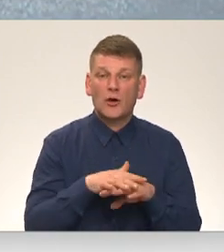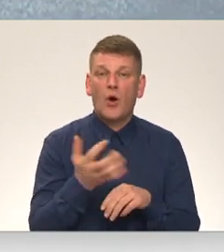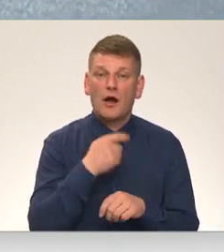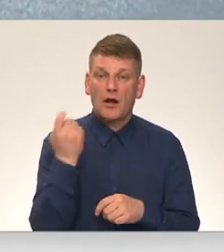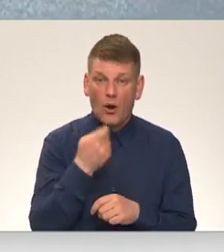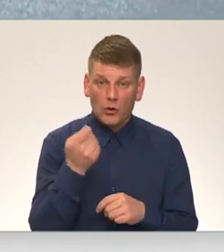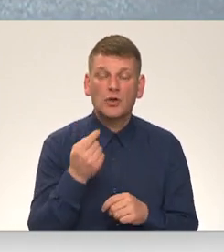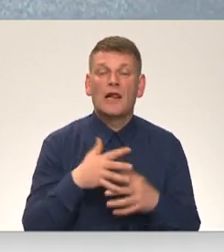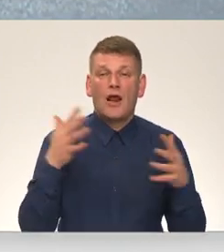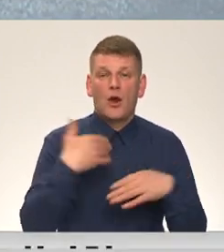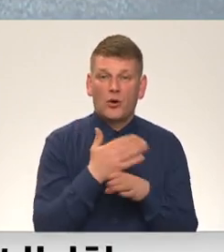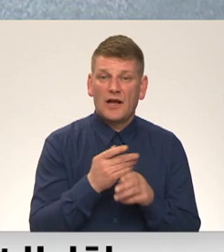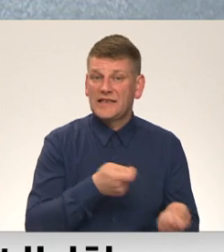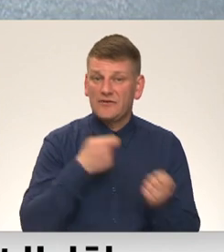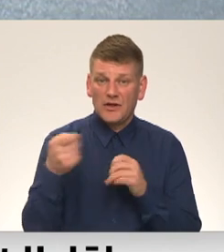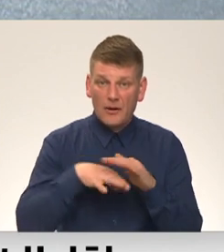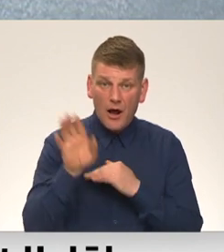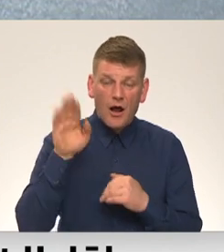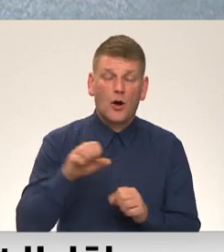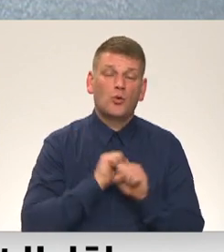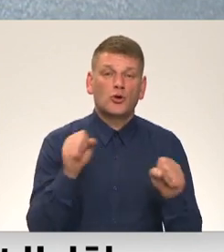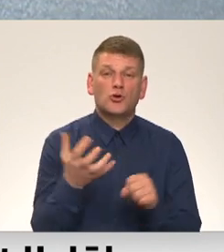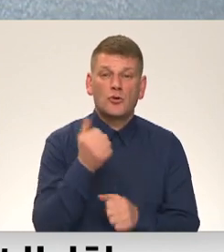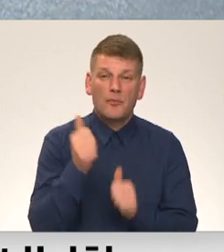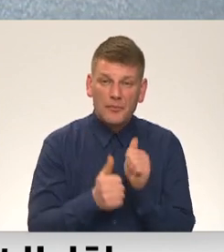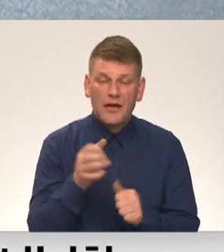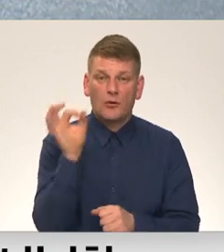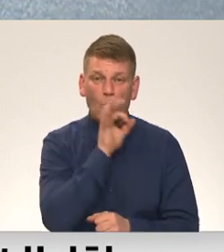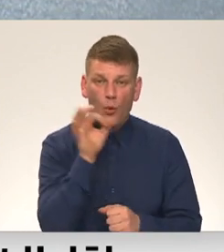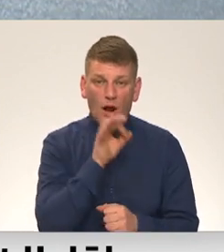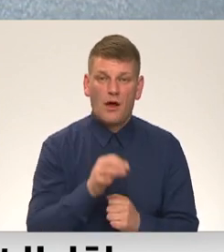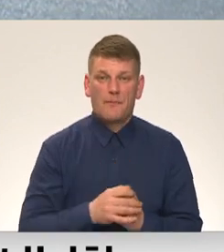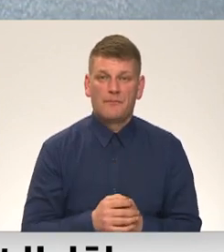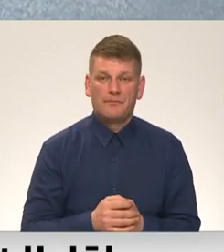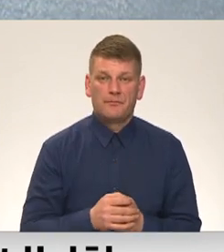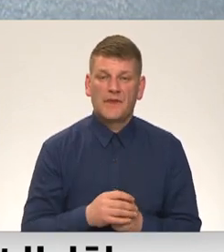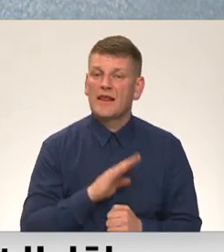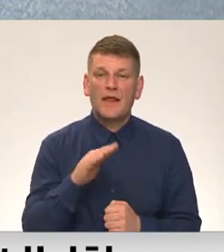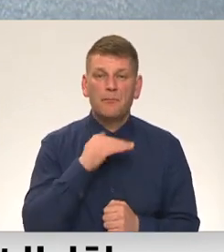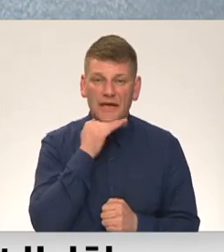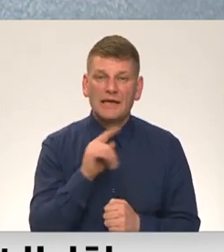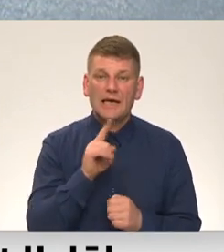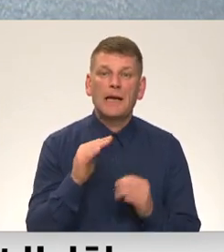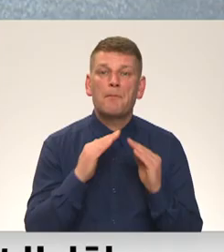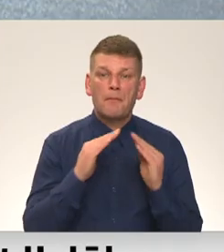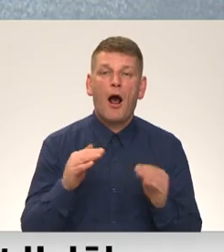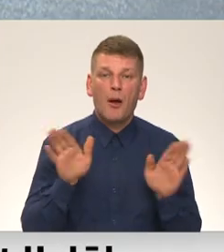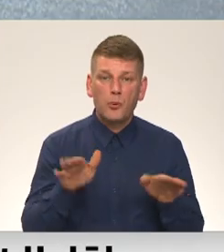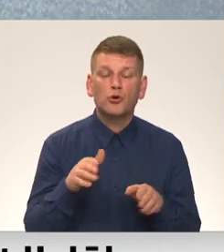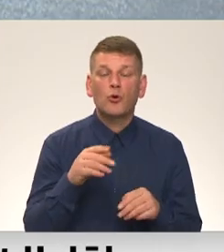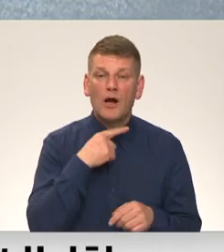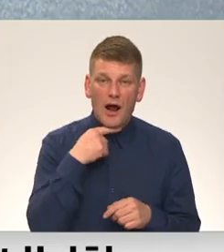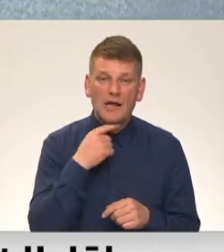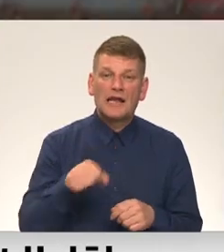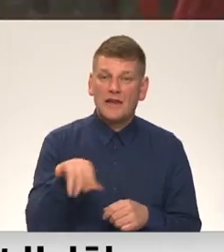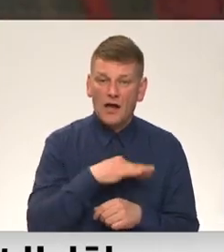lielāko daļu izvedam ārā, nodrošinam sevi ar pienu. Olām nepietiekami ir mājputnugaļa, dārzeņi un